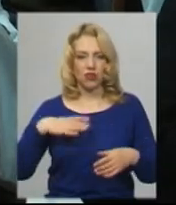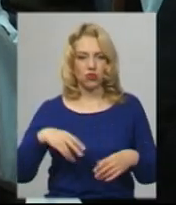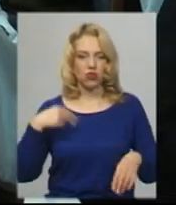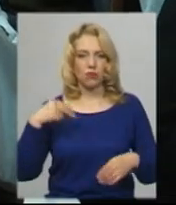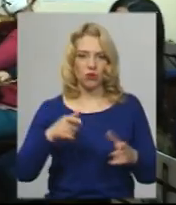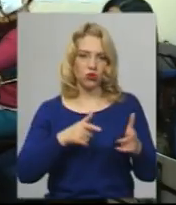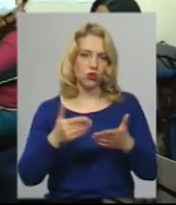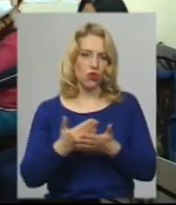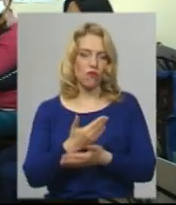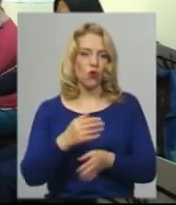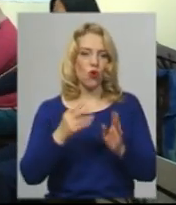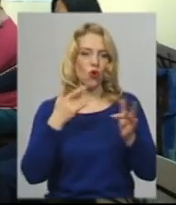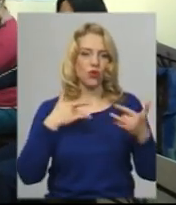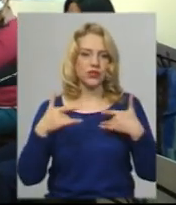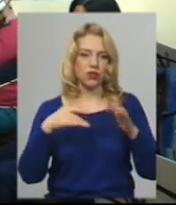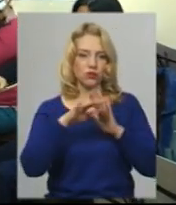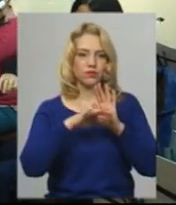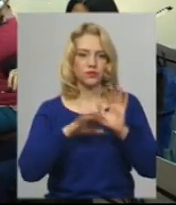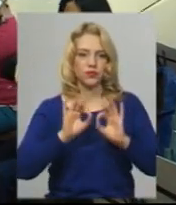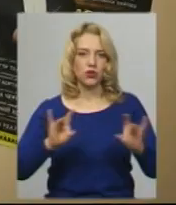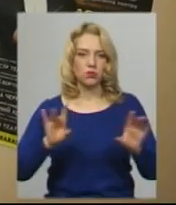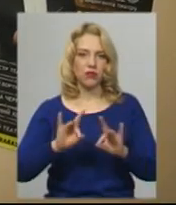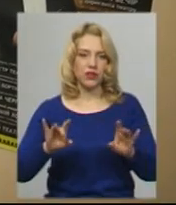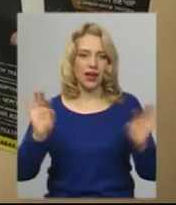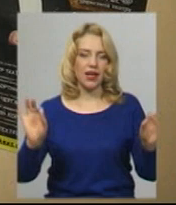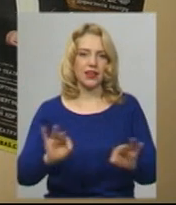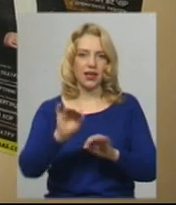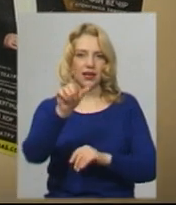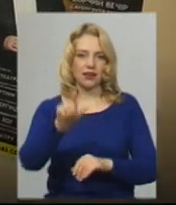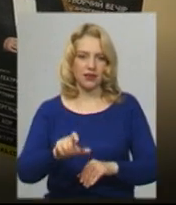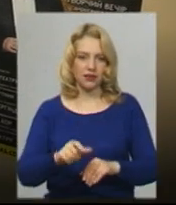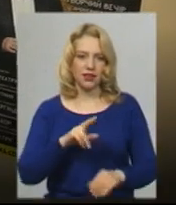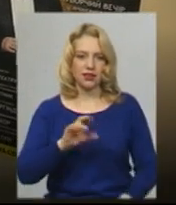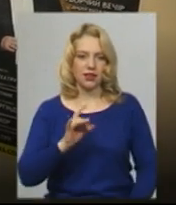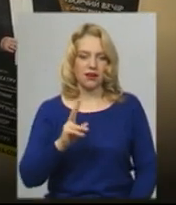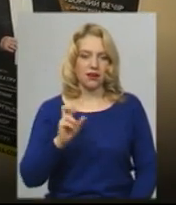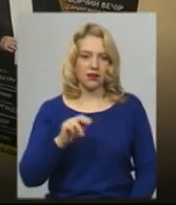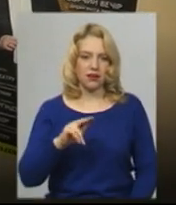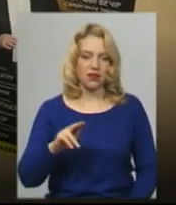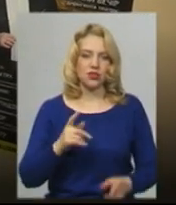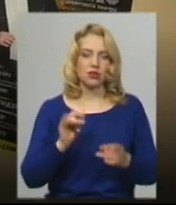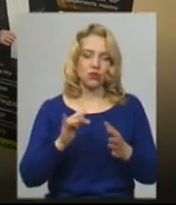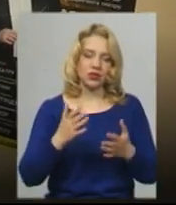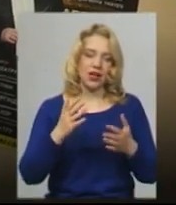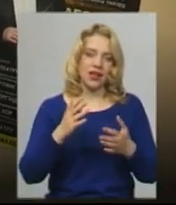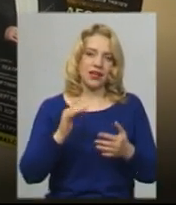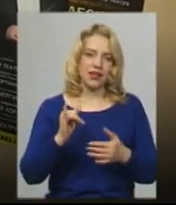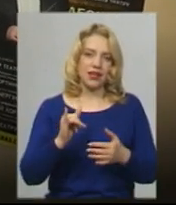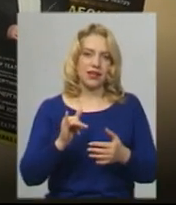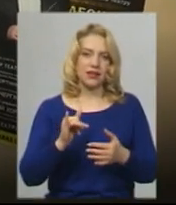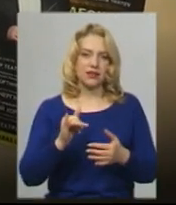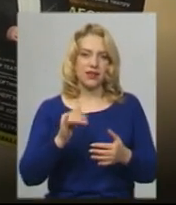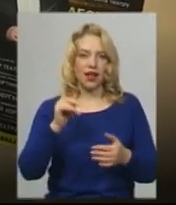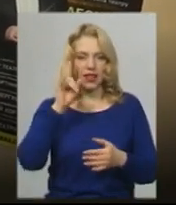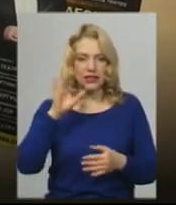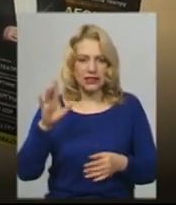готують нову концертну програму, розповідає диригент Леонід Деркач. «Ще естрадного напрямку і класичного напрямку будуть пісні. Ось